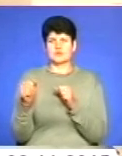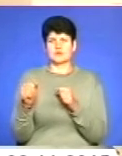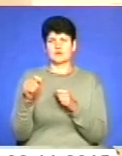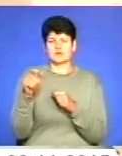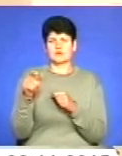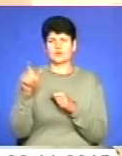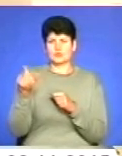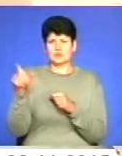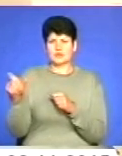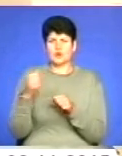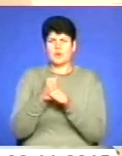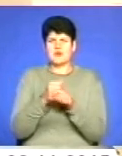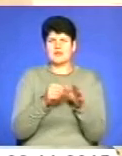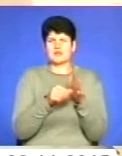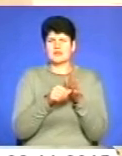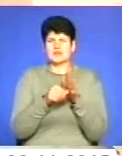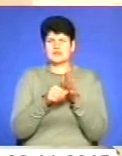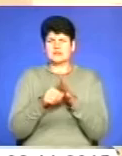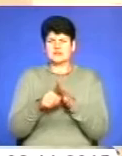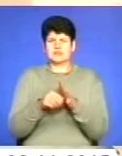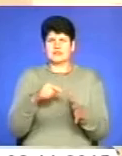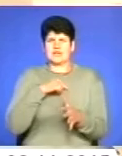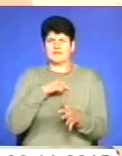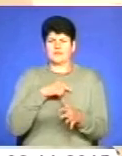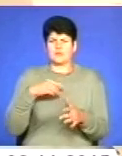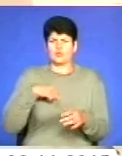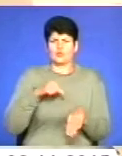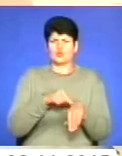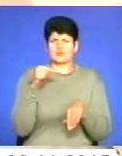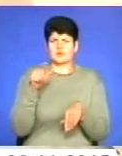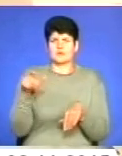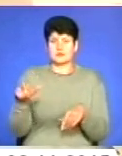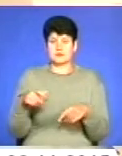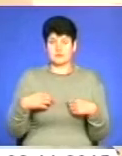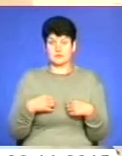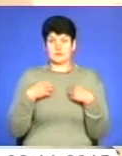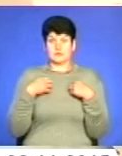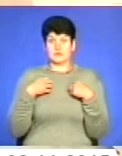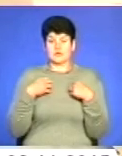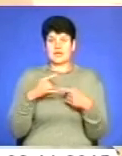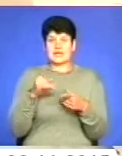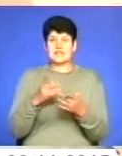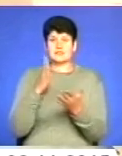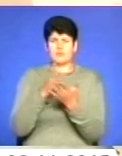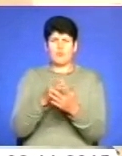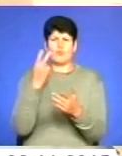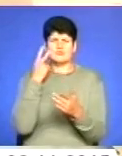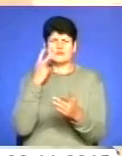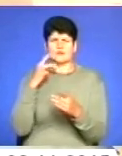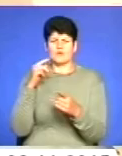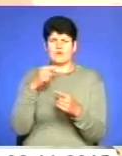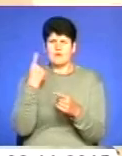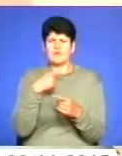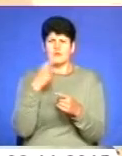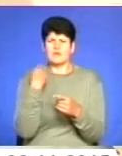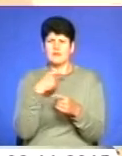тиск на почуття до рідних чи близьких. Водять жертву в шоковий стан та шляхом постійного психологічного тиску